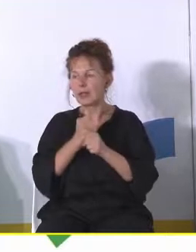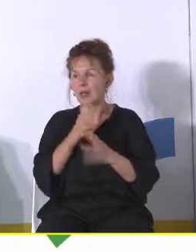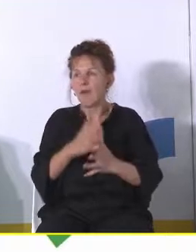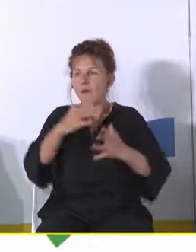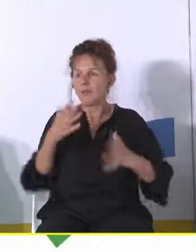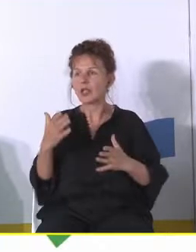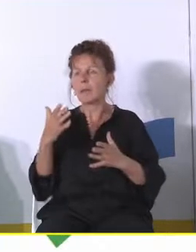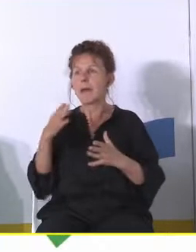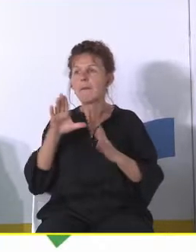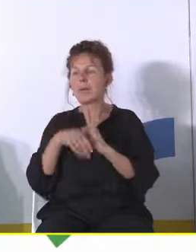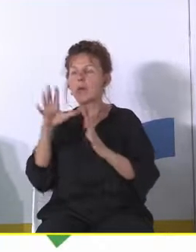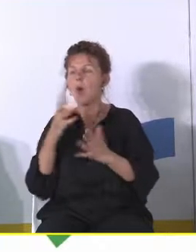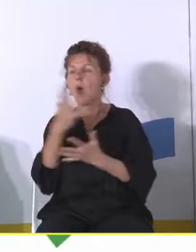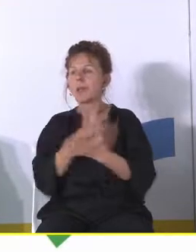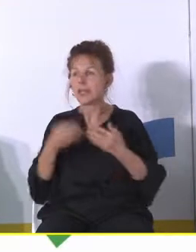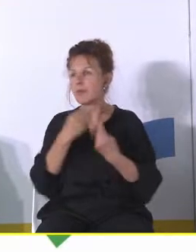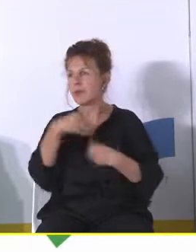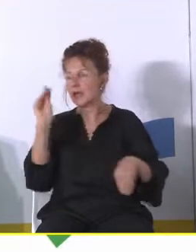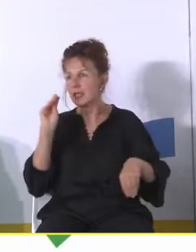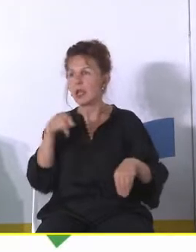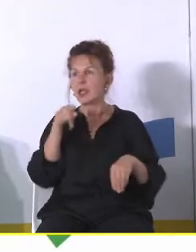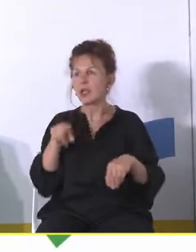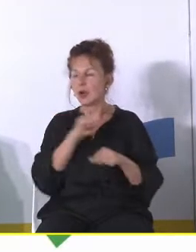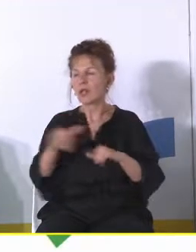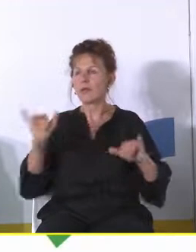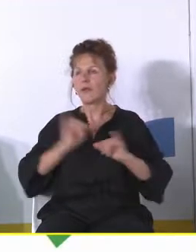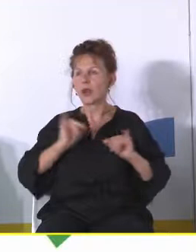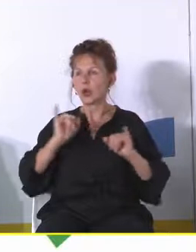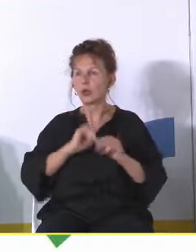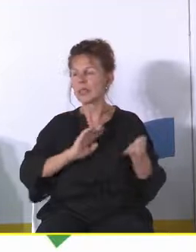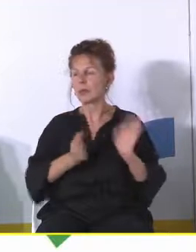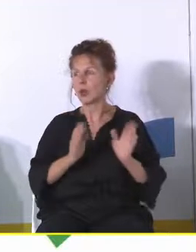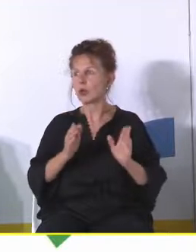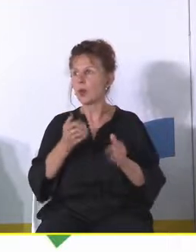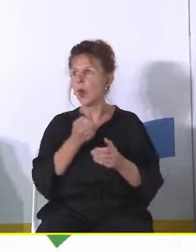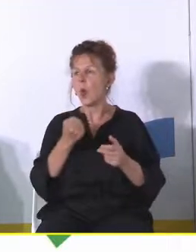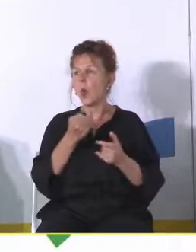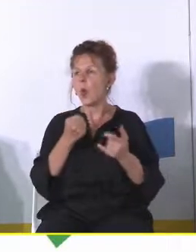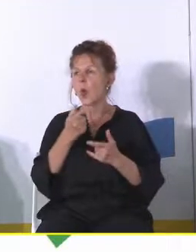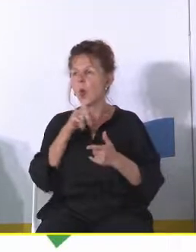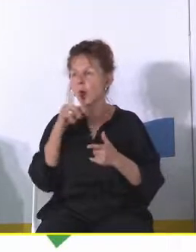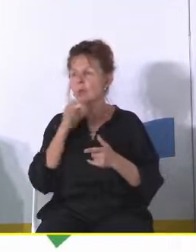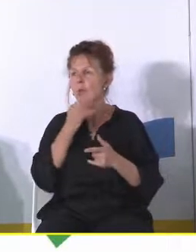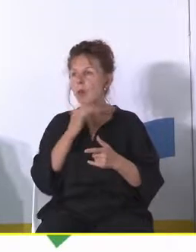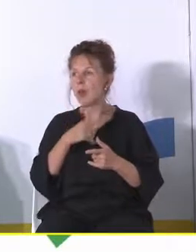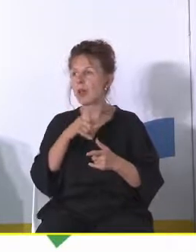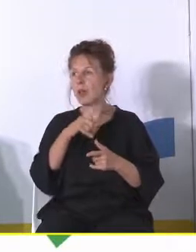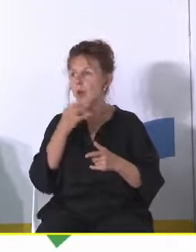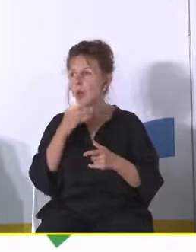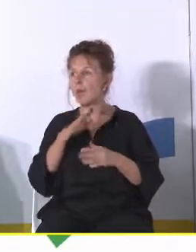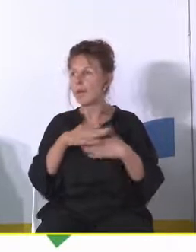mieście bo zarobki są większe i to jest dzisiaj wygodny sposób urządzenia się ludzi młodych i młodych